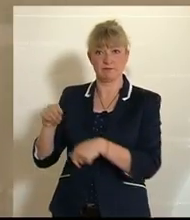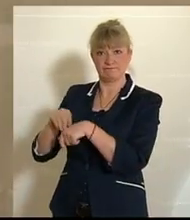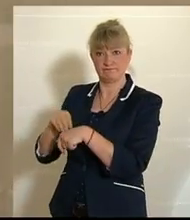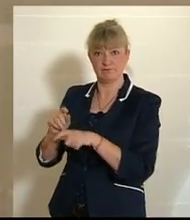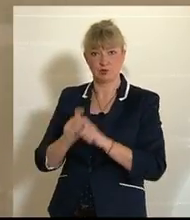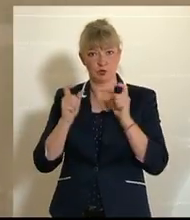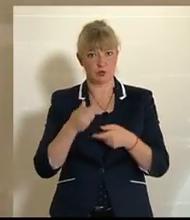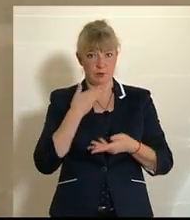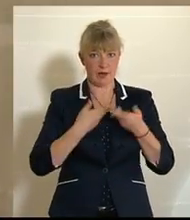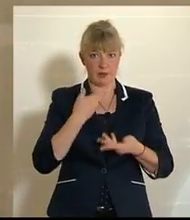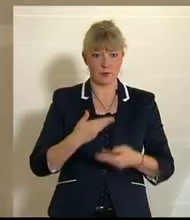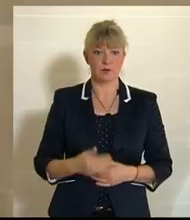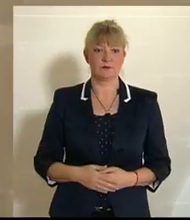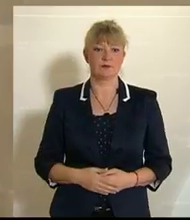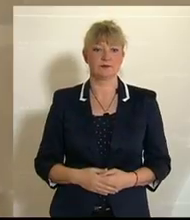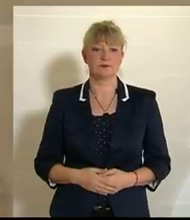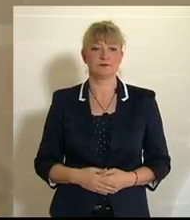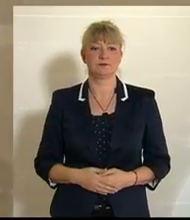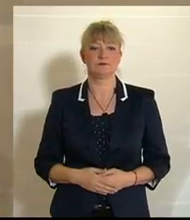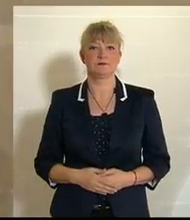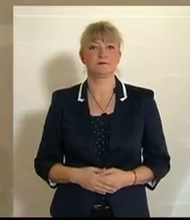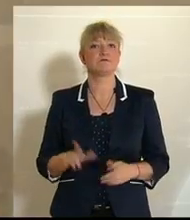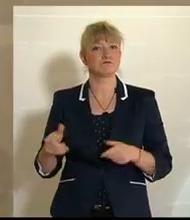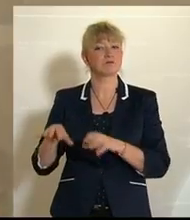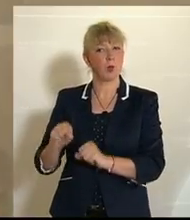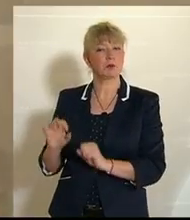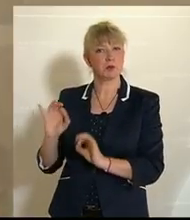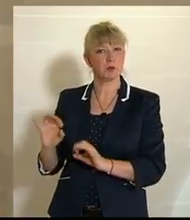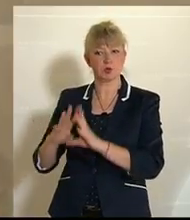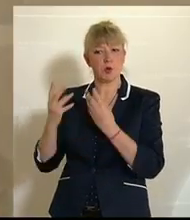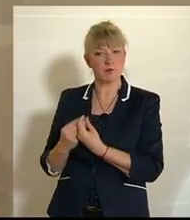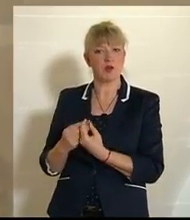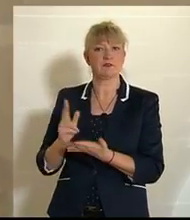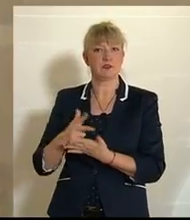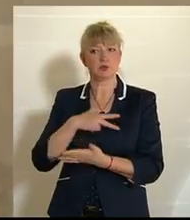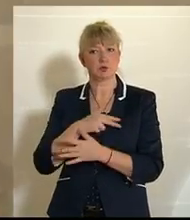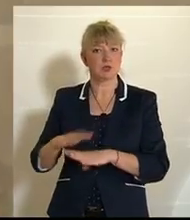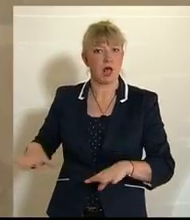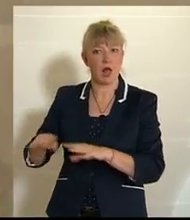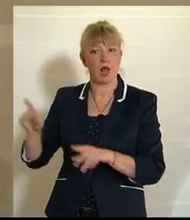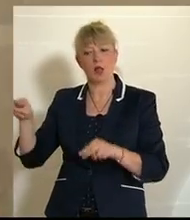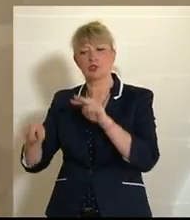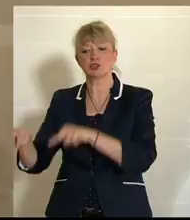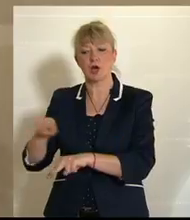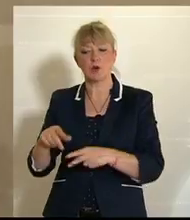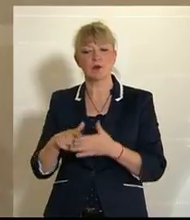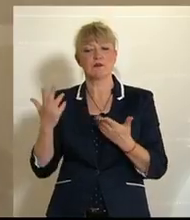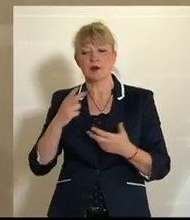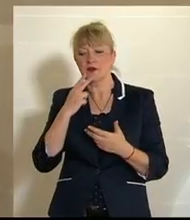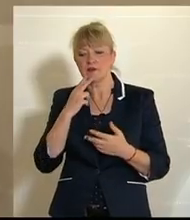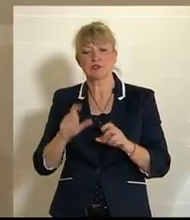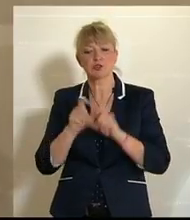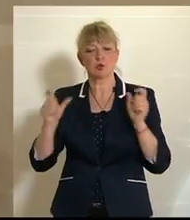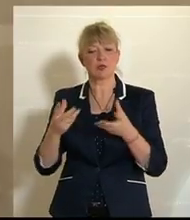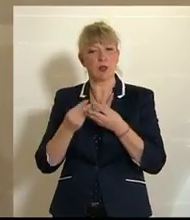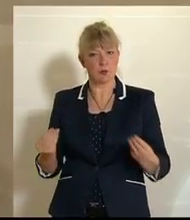Schuldnerberatung. Kompetent, umfassend und unter Einbindung des sozialen Umfeldes versucht man dort, die Schulden in den Griff